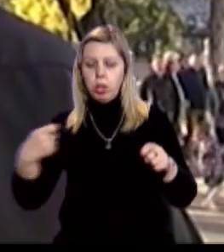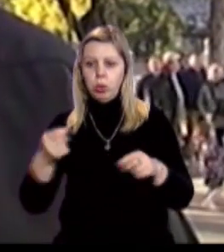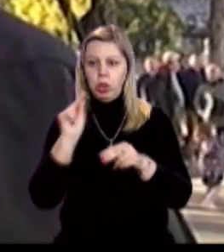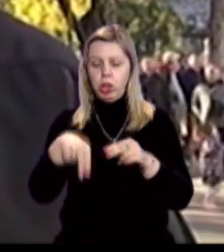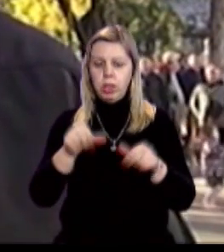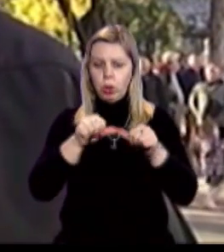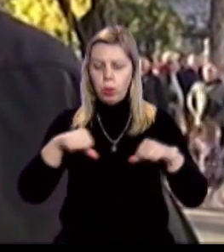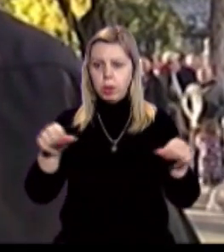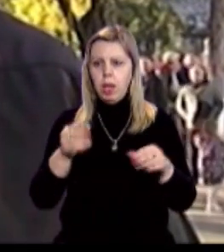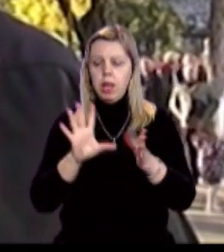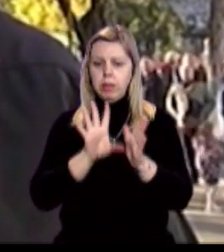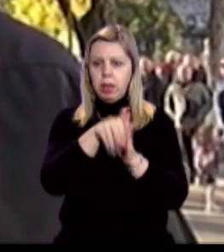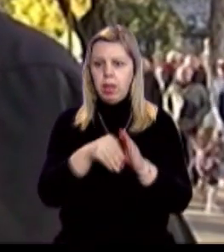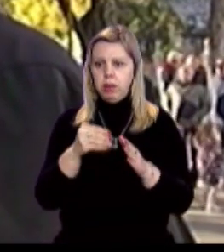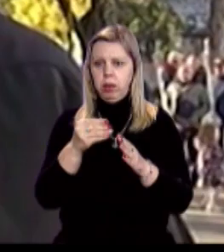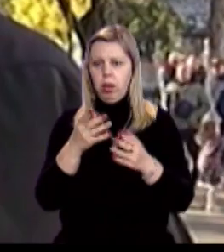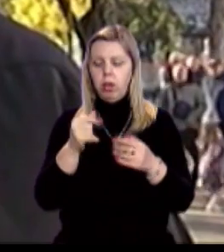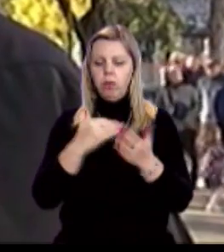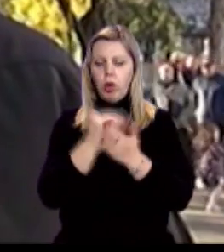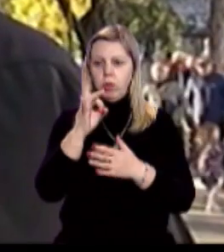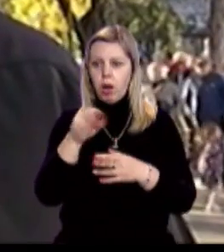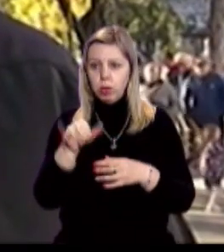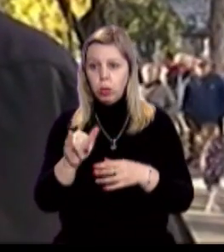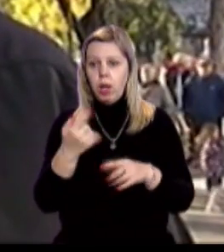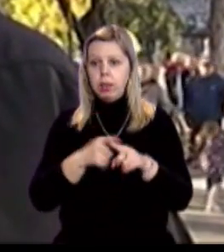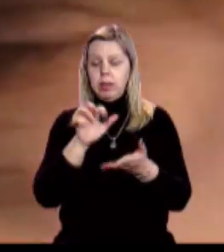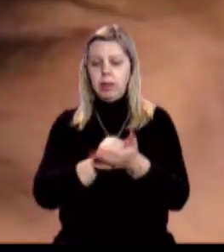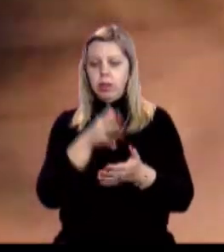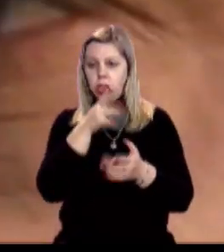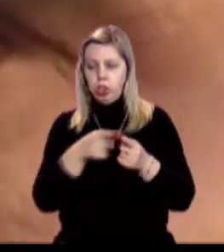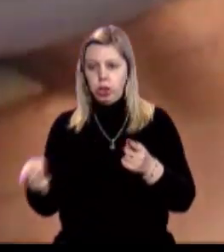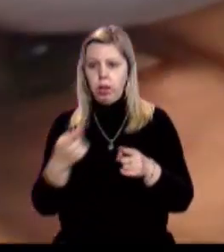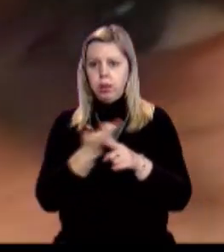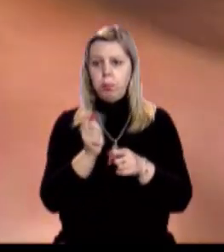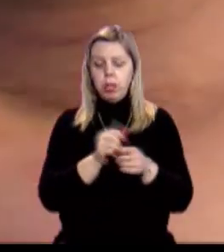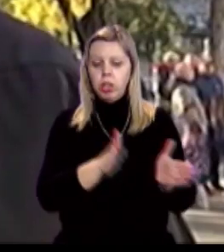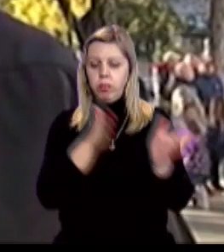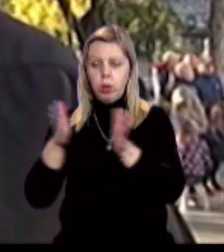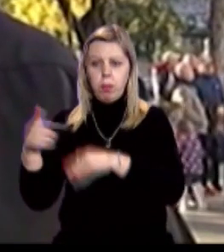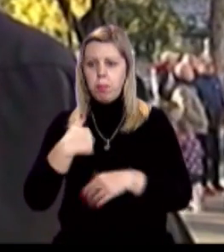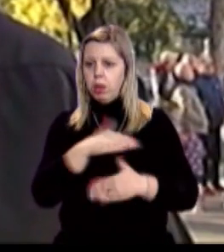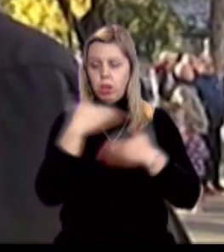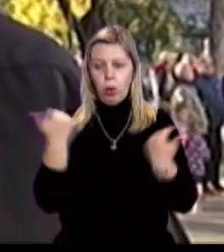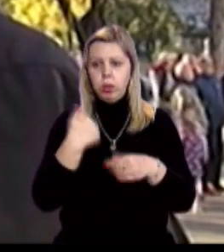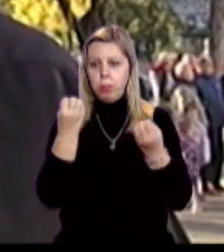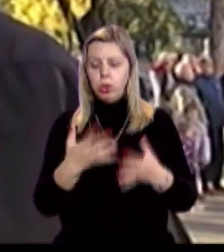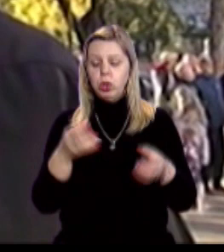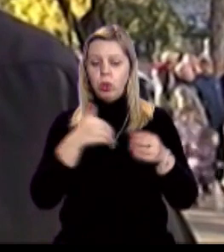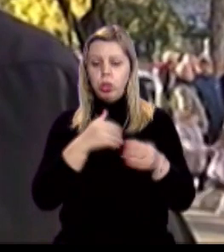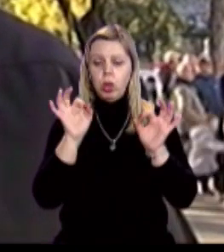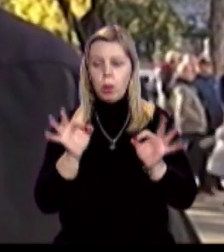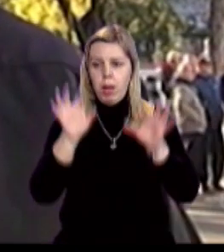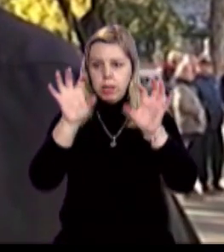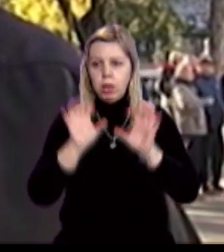комітети, занести під купол Верховної Ради, це має зайняти якийсь час. Більшого відтермінування ми чекати не хочемо, ми хочемо просто нормальний